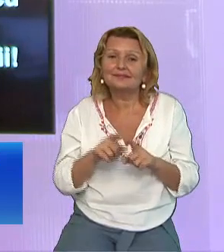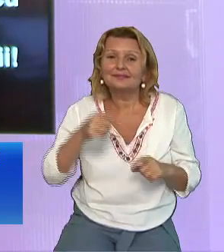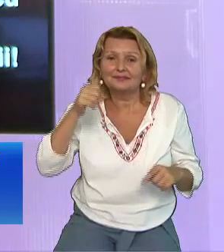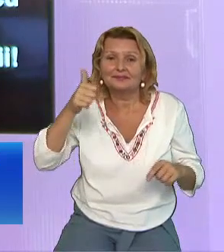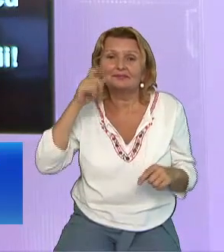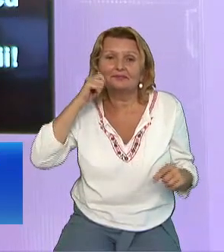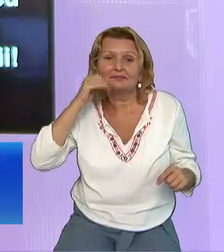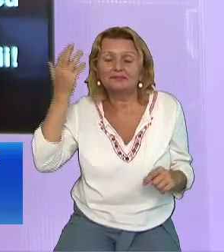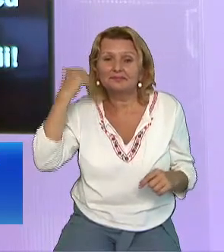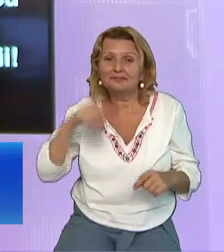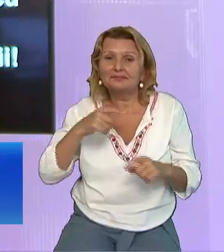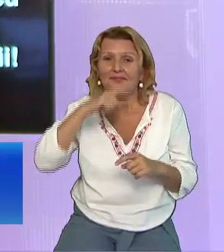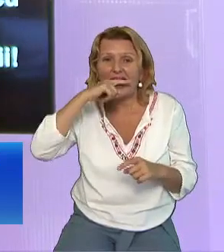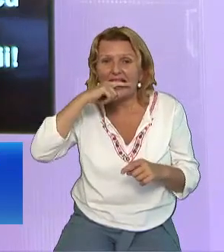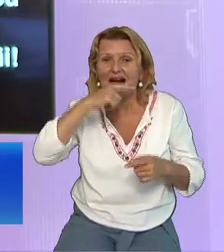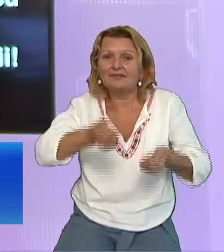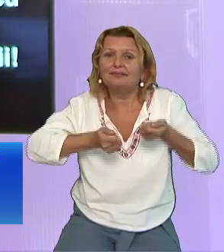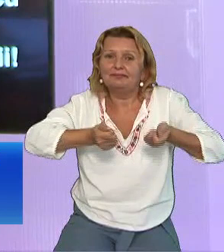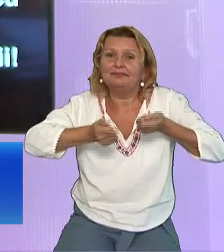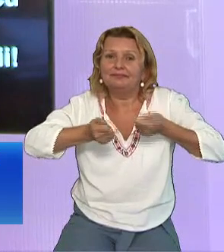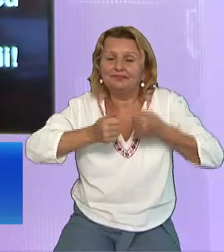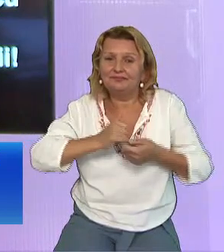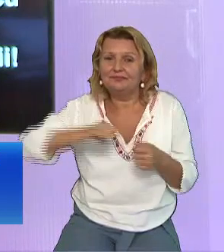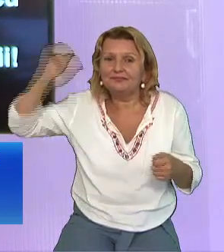El a crescut înaintea noastră ca o draslă slabă